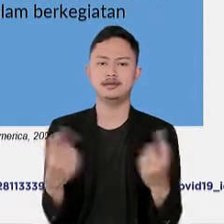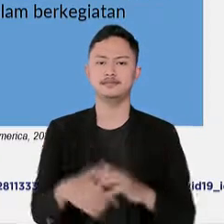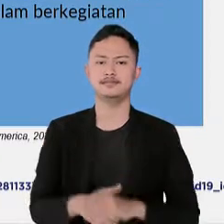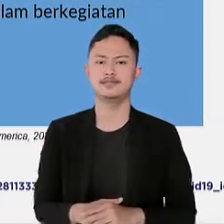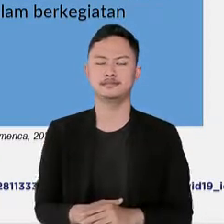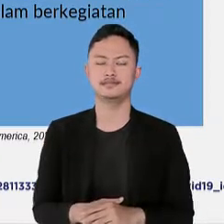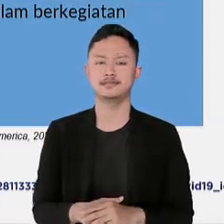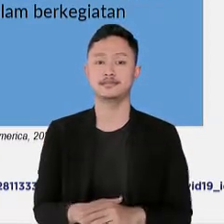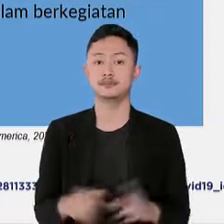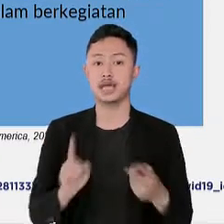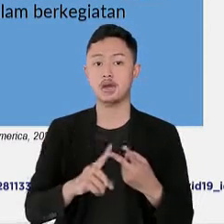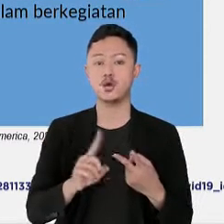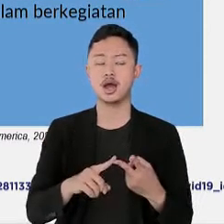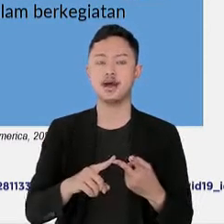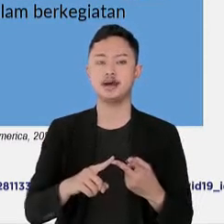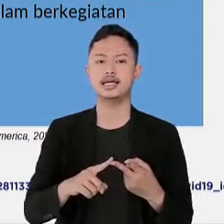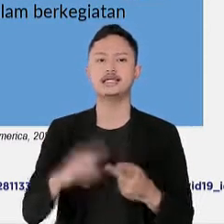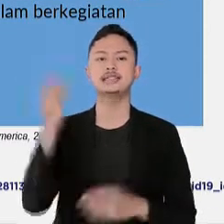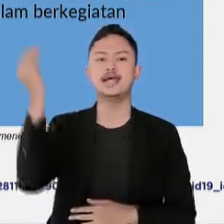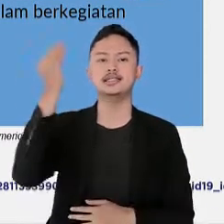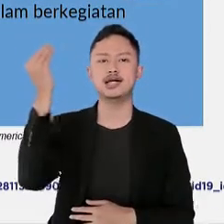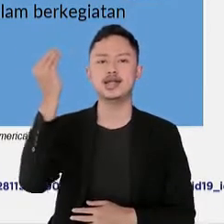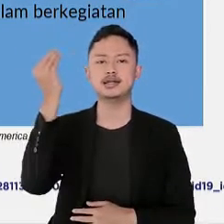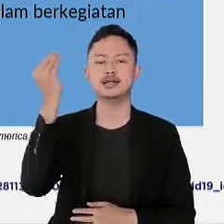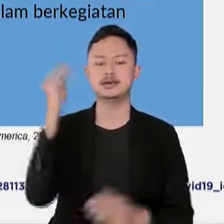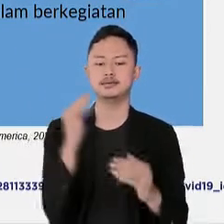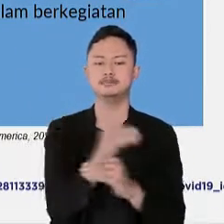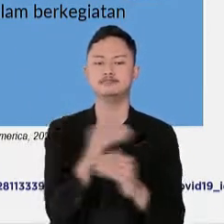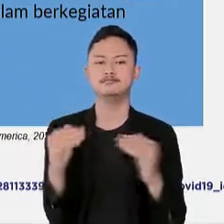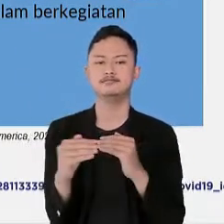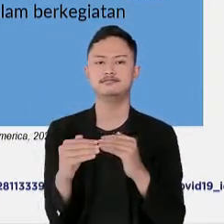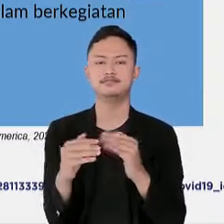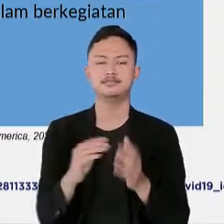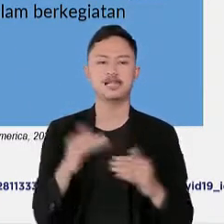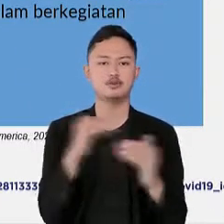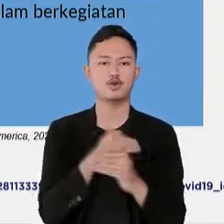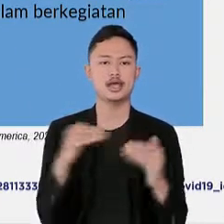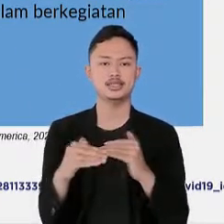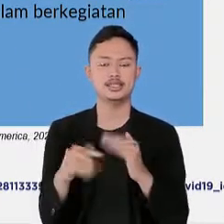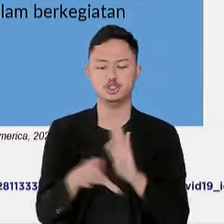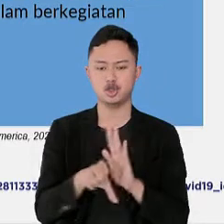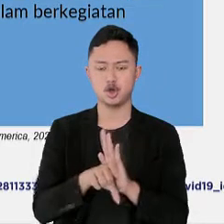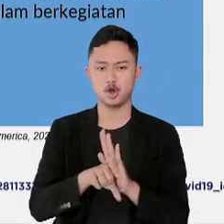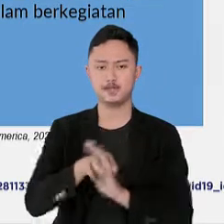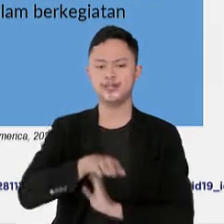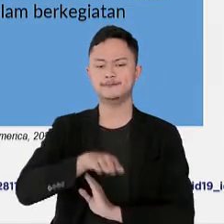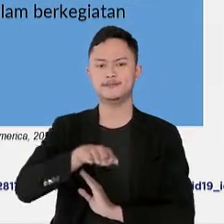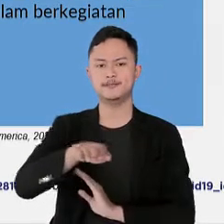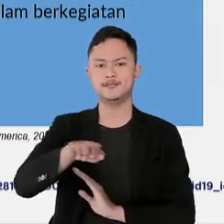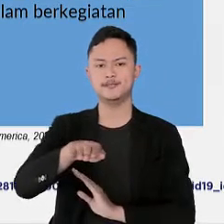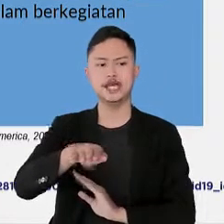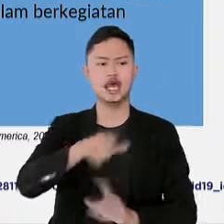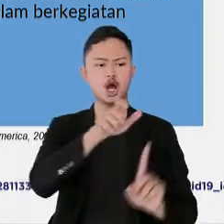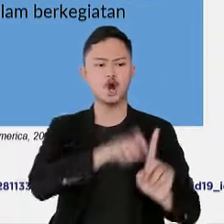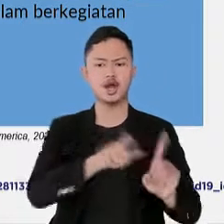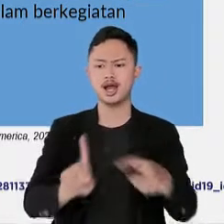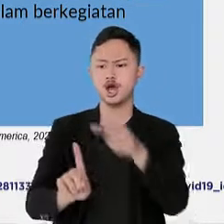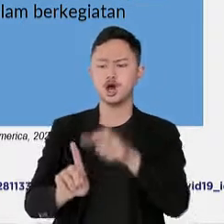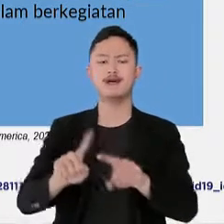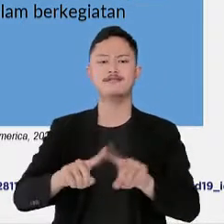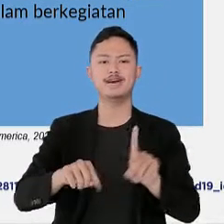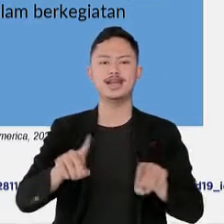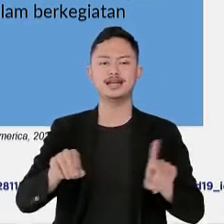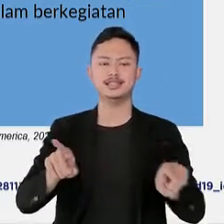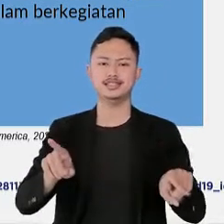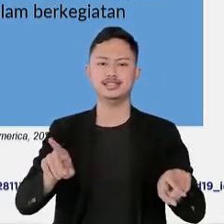ama perjalanan faktor risiko penularan covid-19 selama perjalanan bervariasi meski demikian